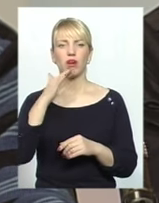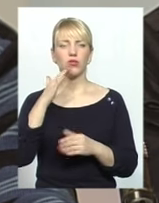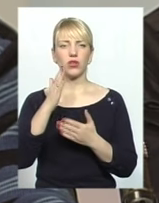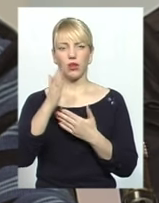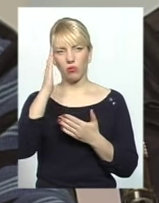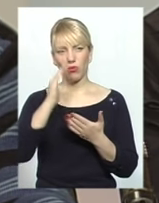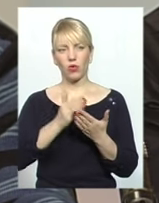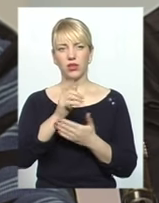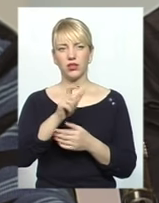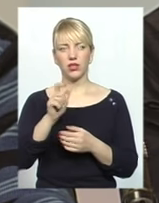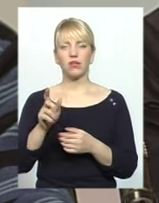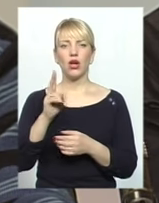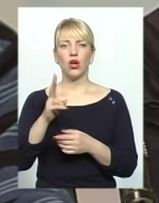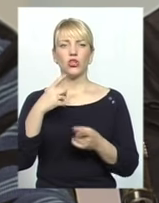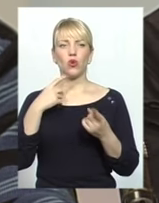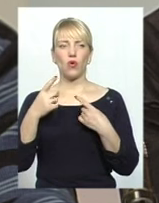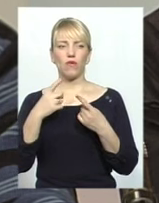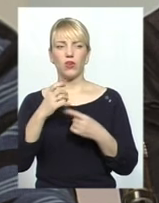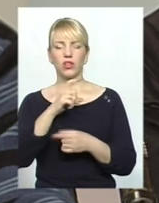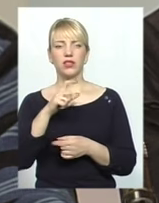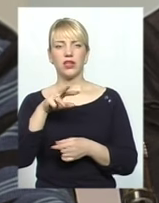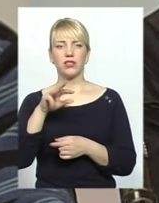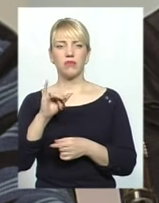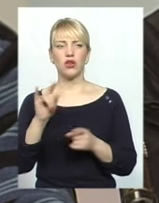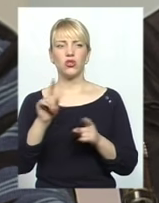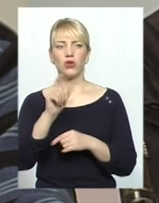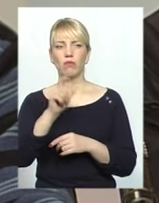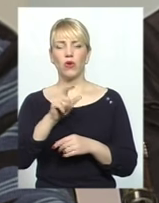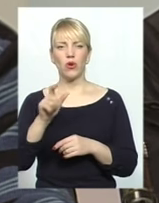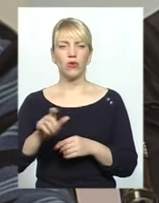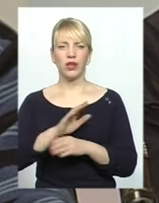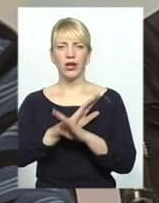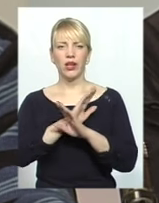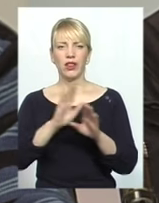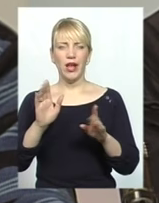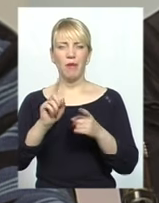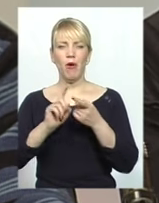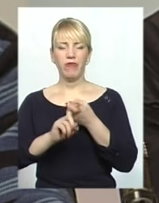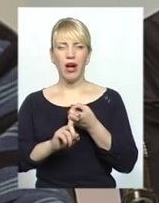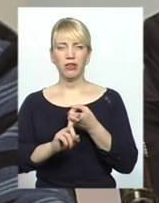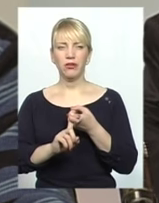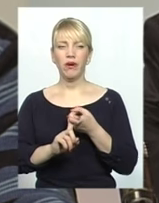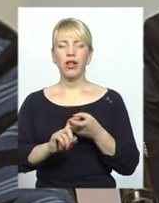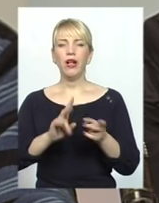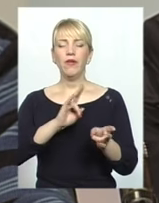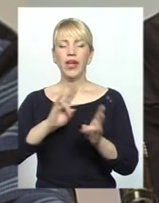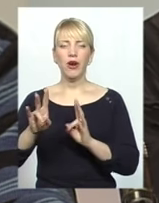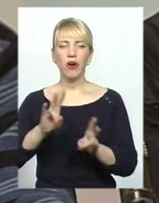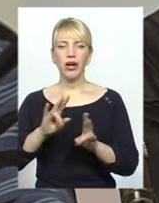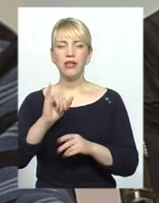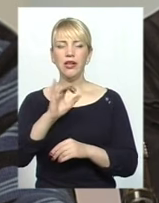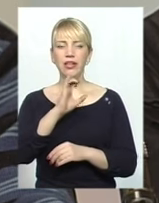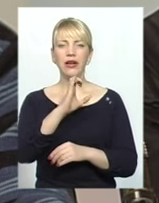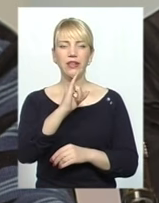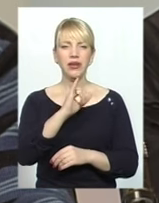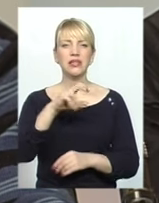політиків, які говорили на ЗМІ, щоб люди не пов'язували тероризм і іслам.